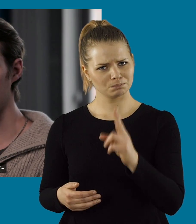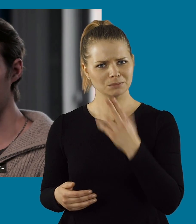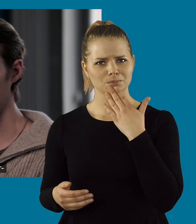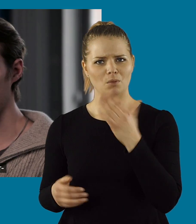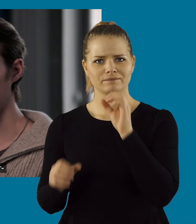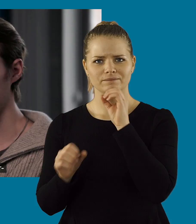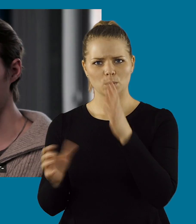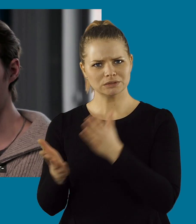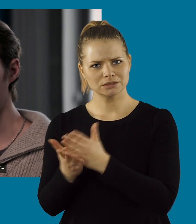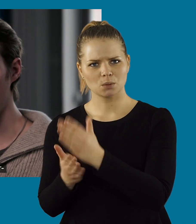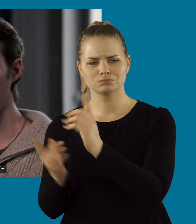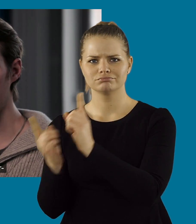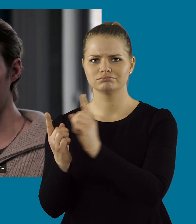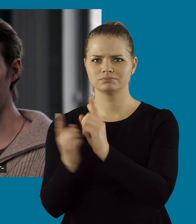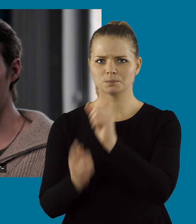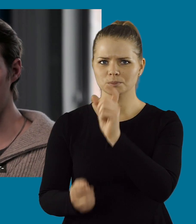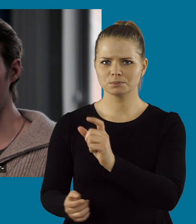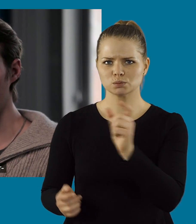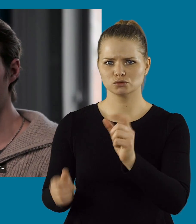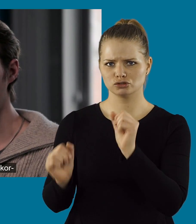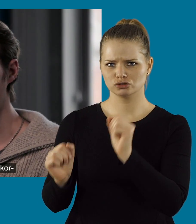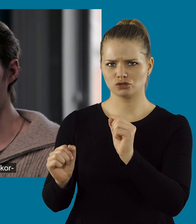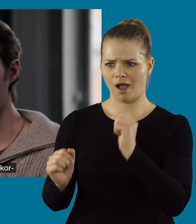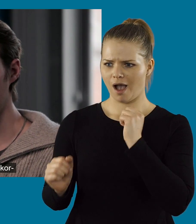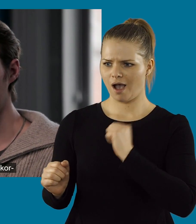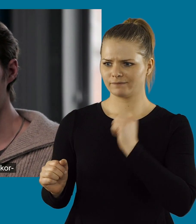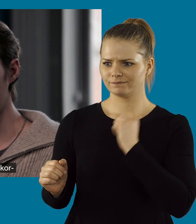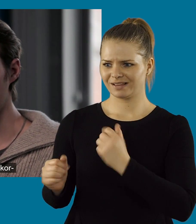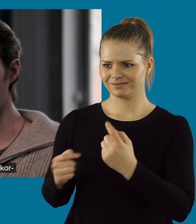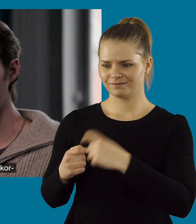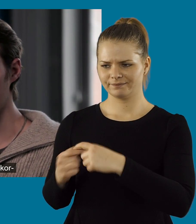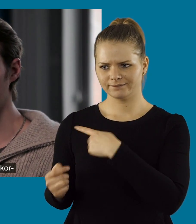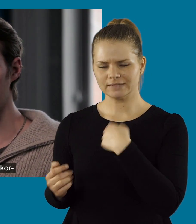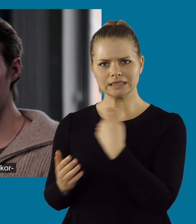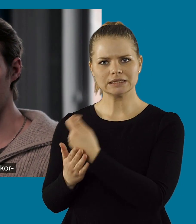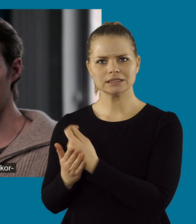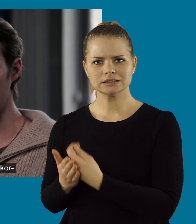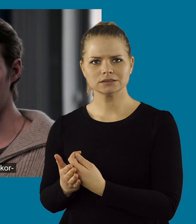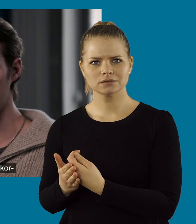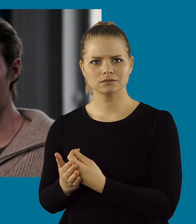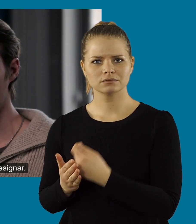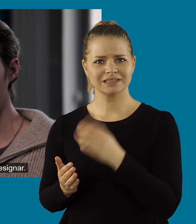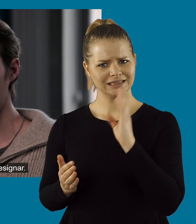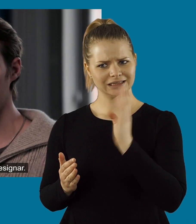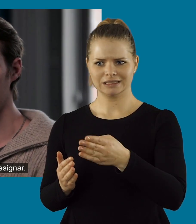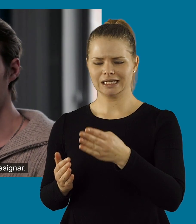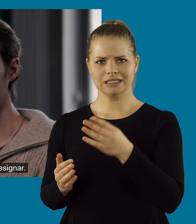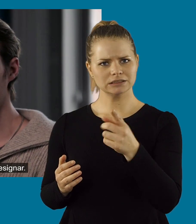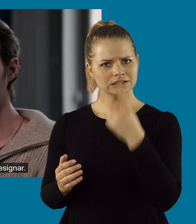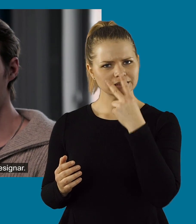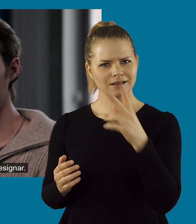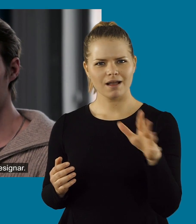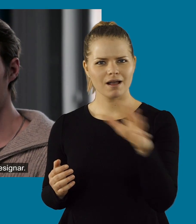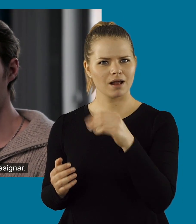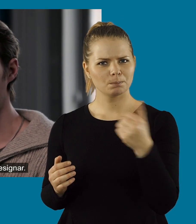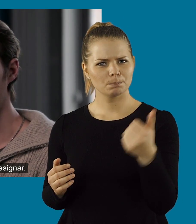det är oerhört bra input man får när man faktiskt möter de människor som kommer att använda